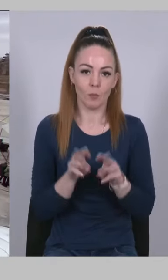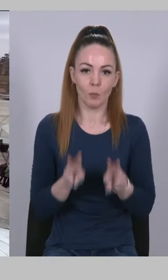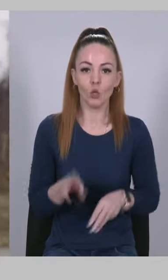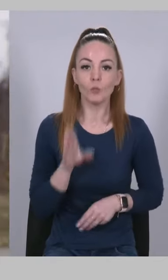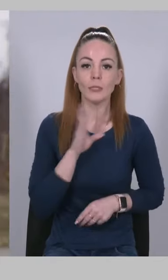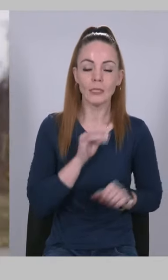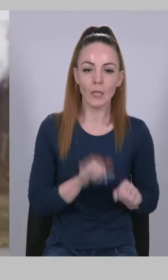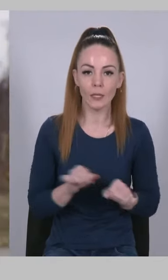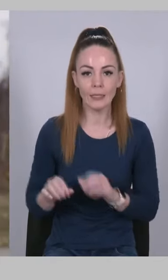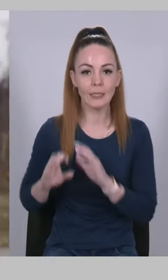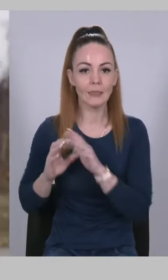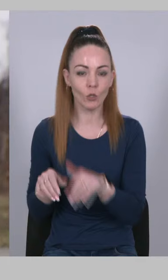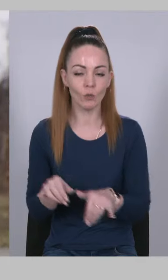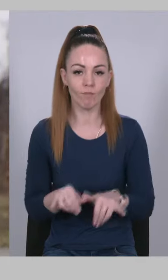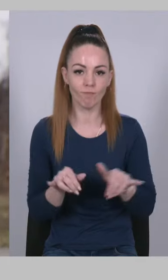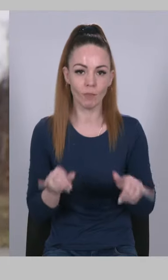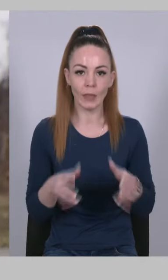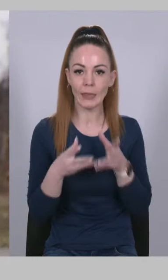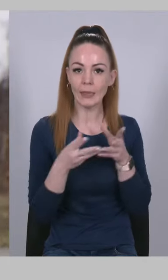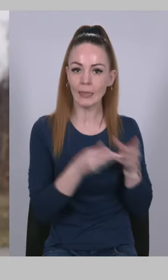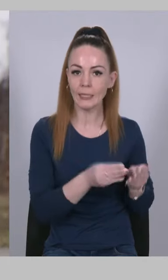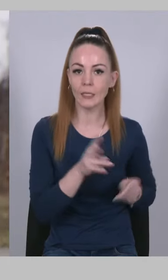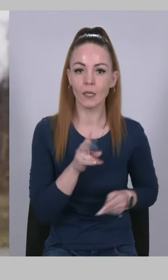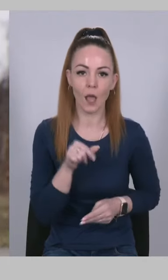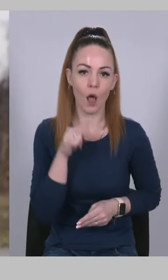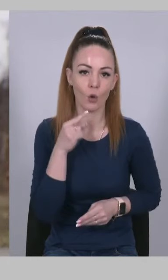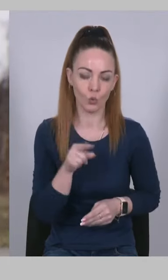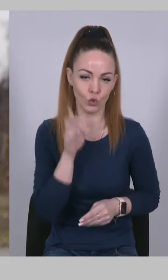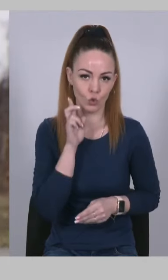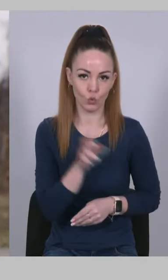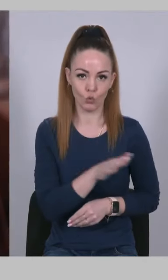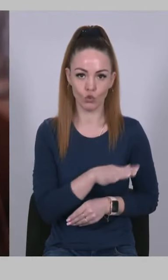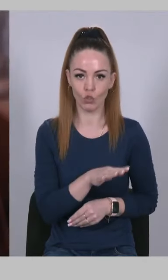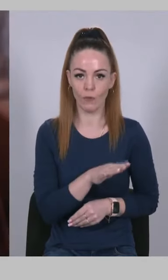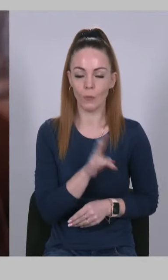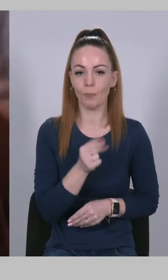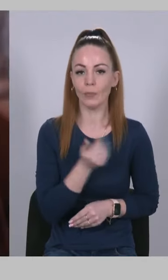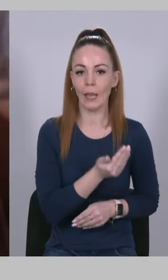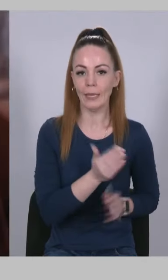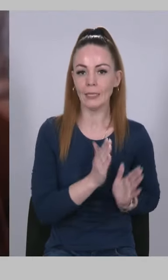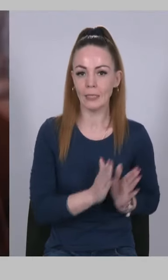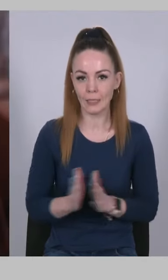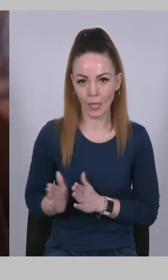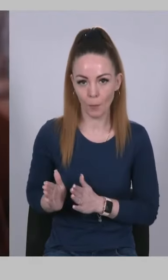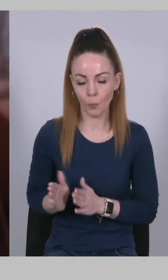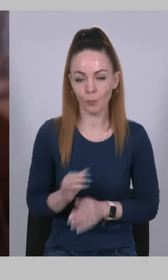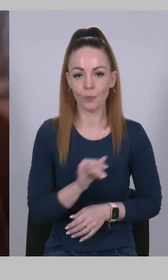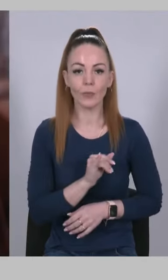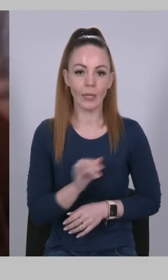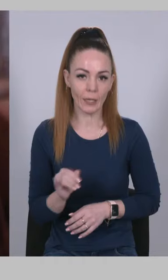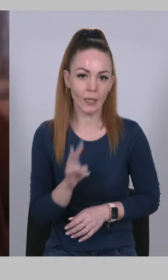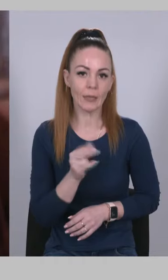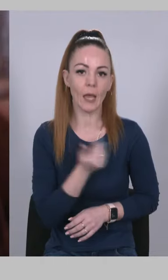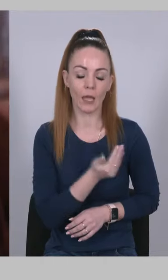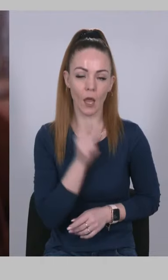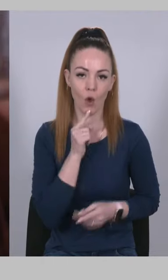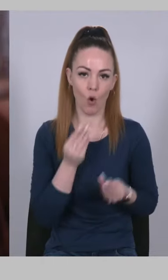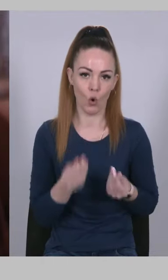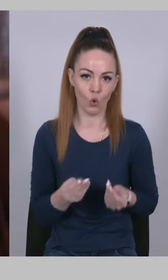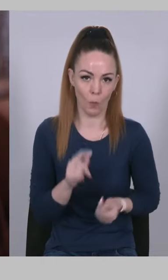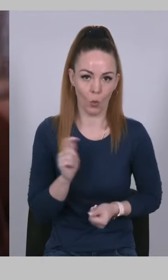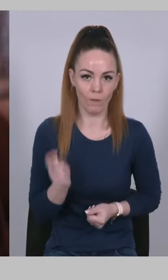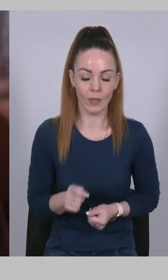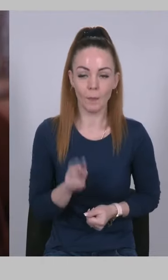здатність світу нарощувати тиск на російську державу, на їх систему і на їх економіку